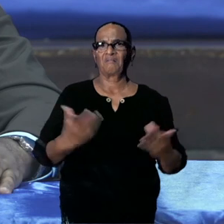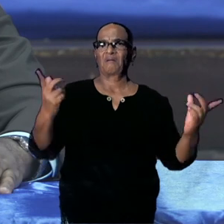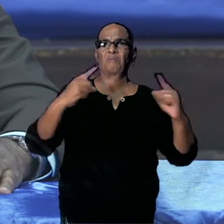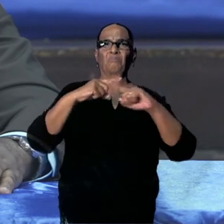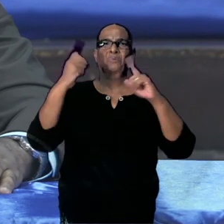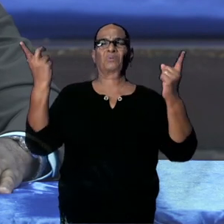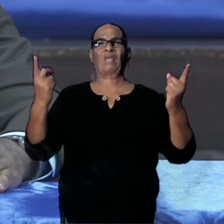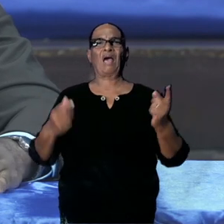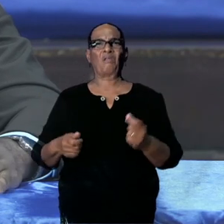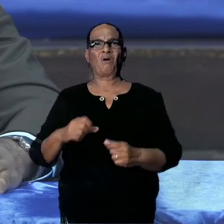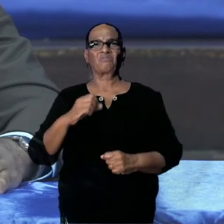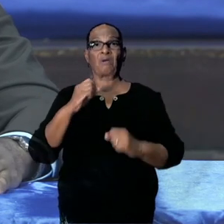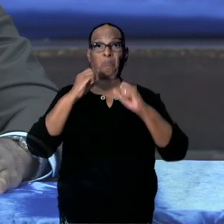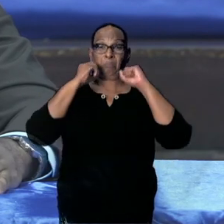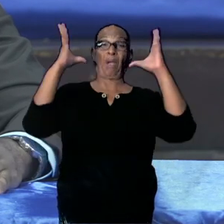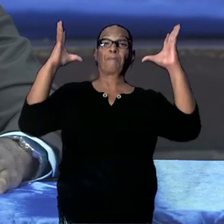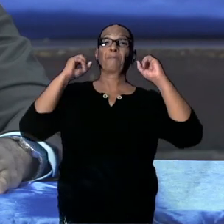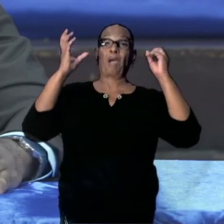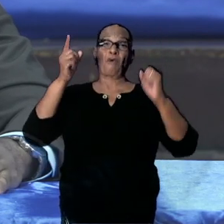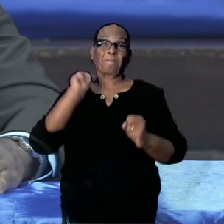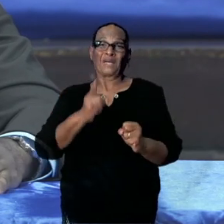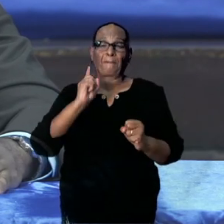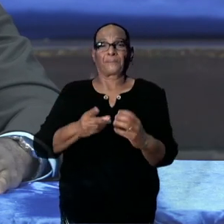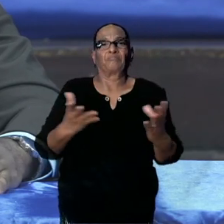mishandelingen en dergelijke.